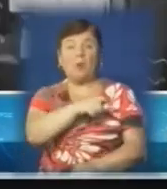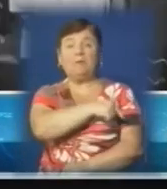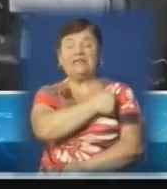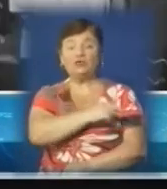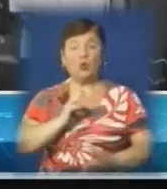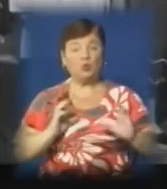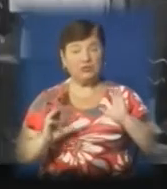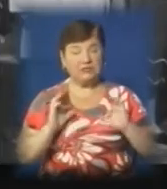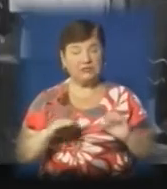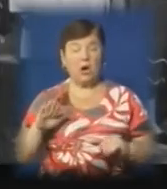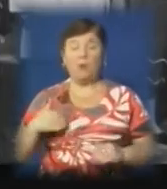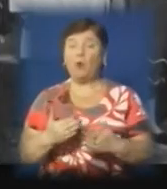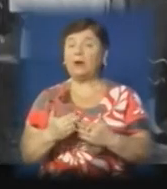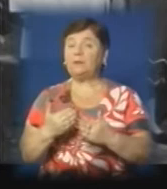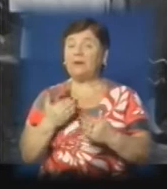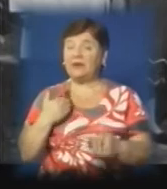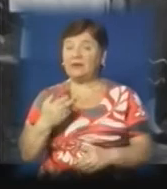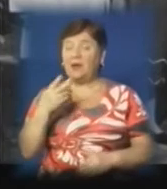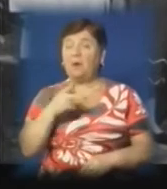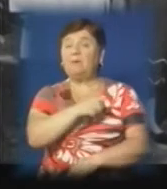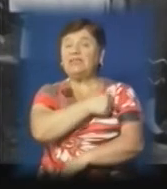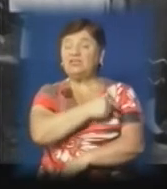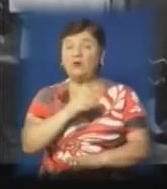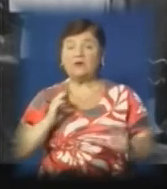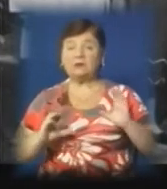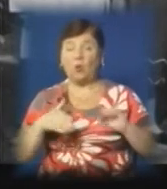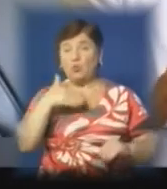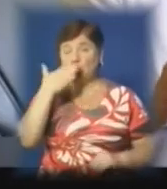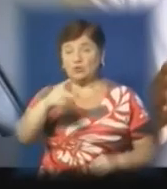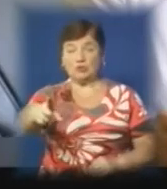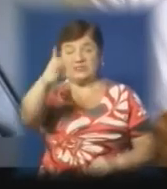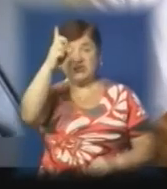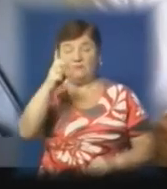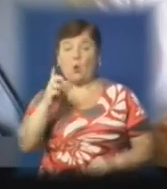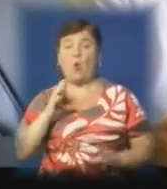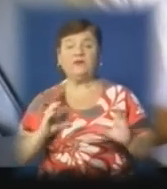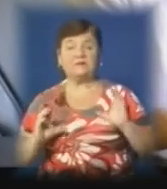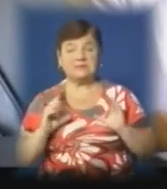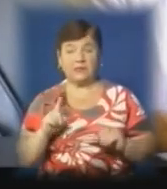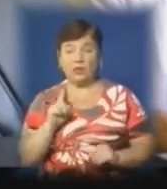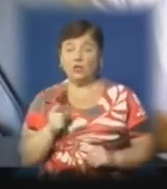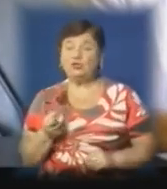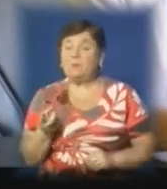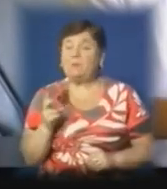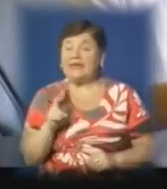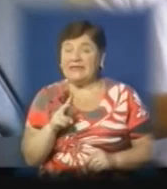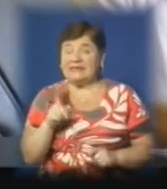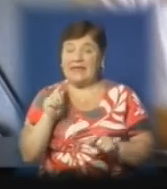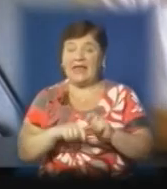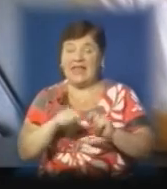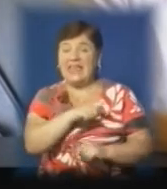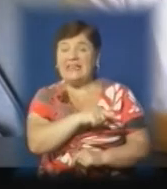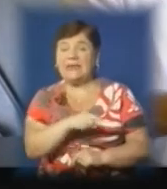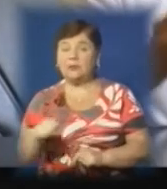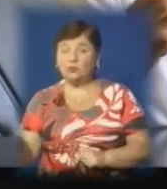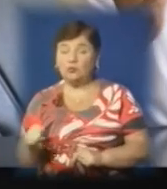училища, а згодом перед ним відклились двері медичного факультету Ужгородського державного університету. Аби пройти інтернатуру майбутньому медику,